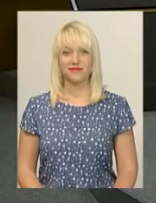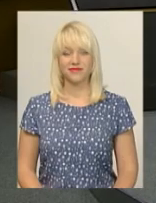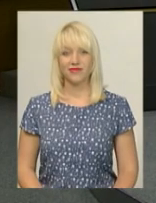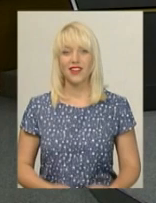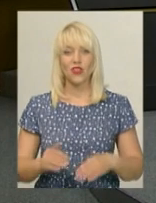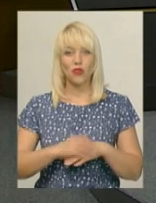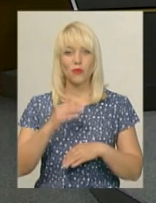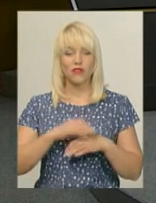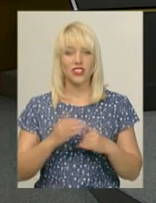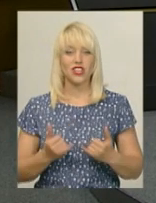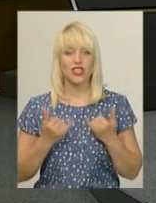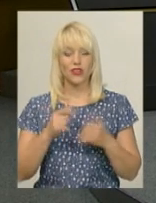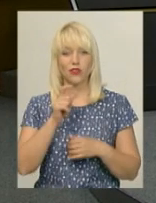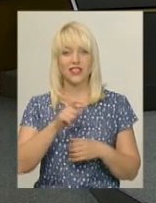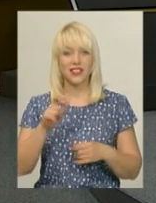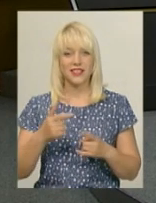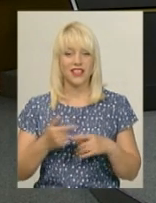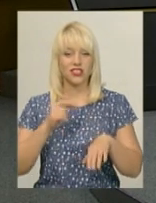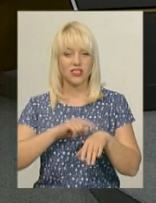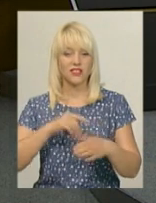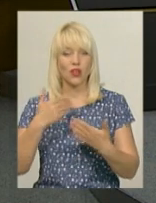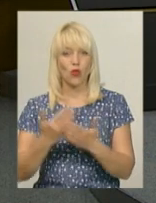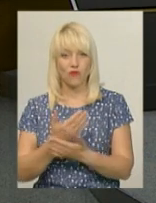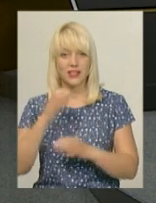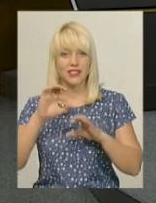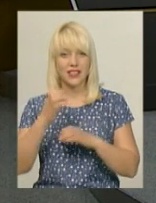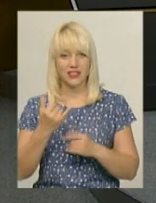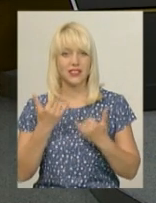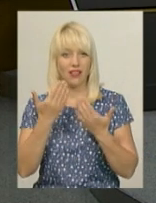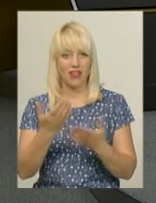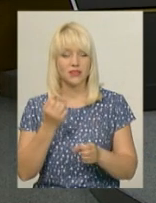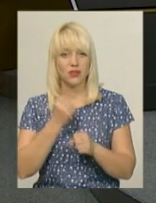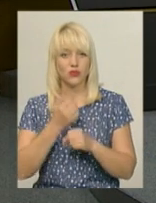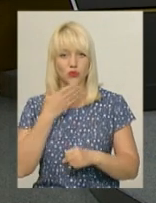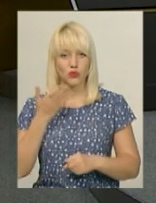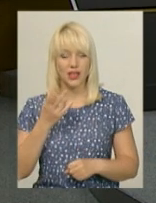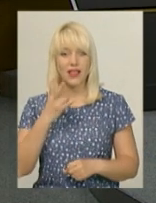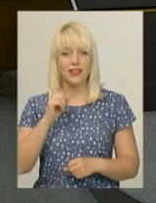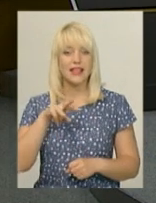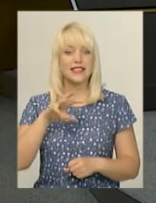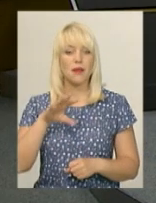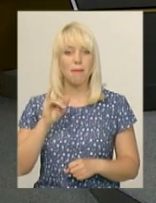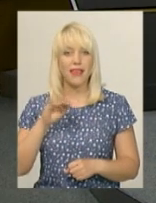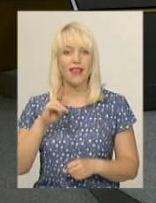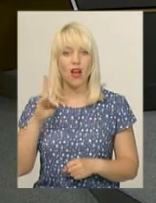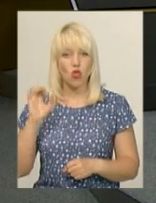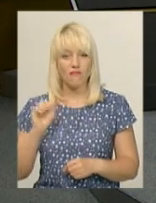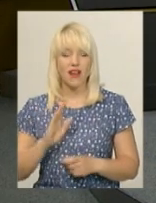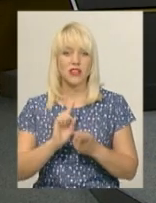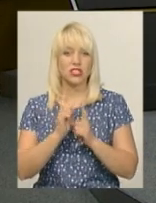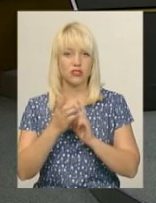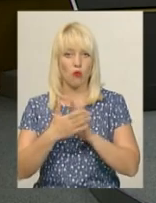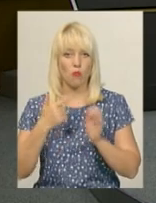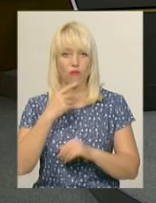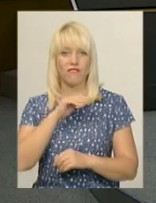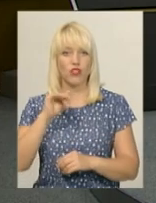Доброго вечора, шановні телеглядачі! На часі новини середи у студії ведуча Ольга Нісміянова на жестову мову перекладає Оксана Фіновська.